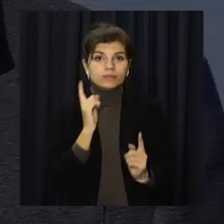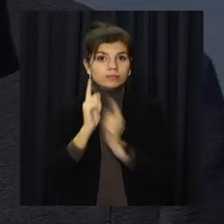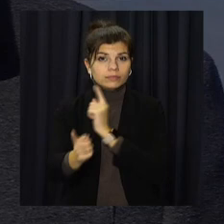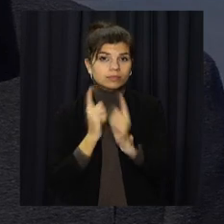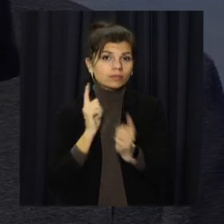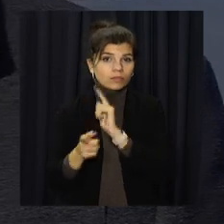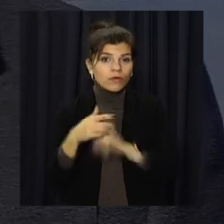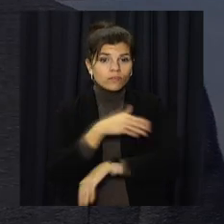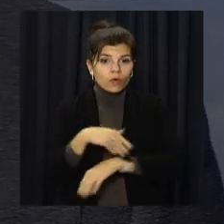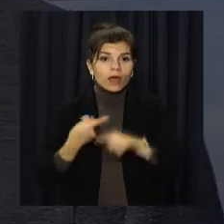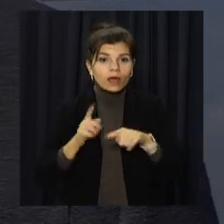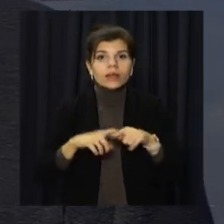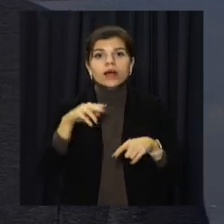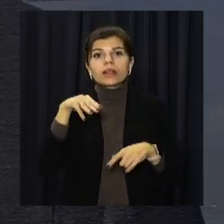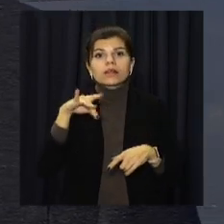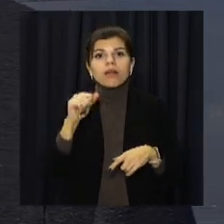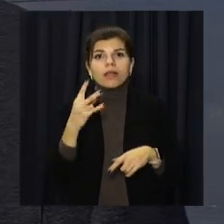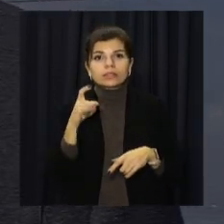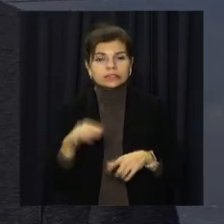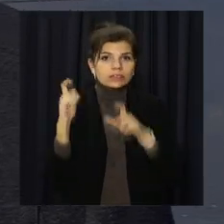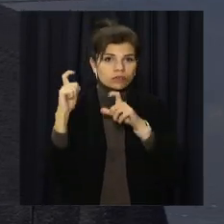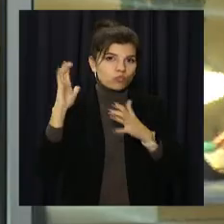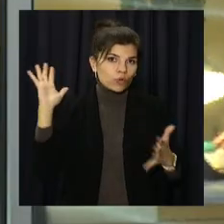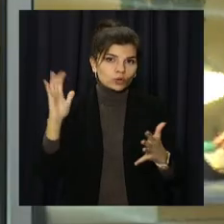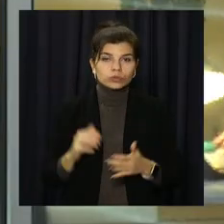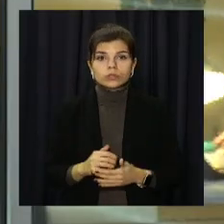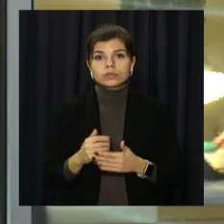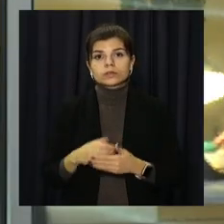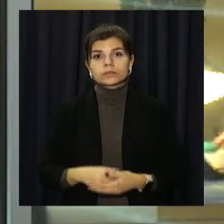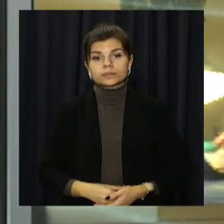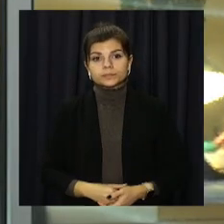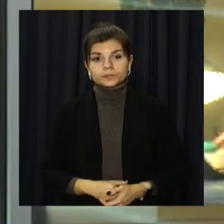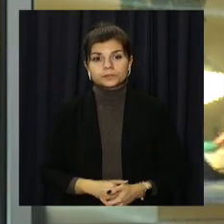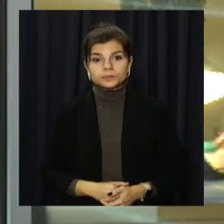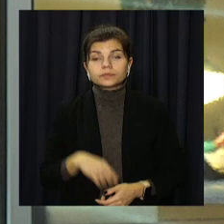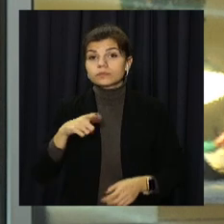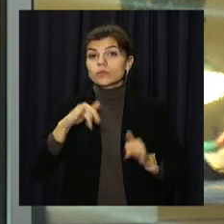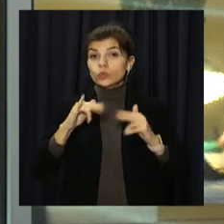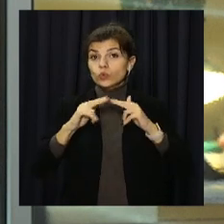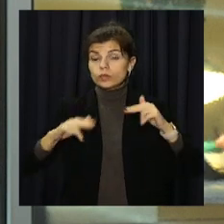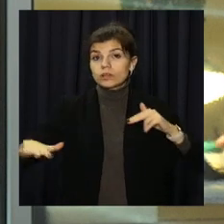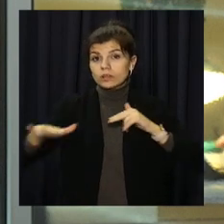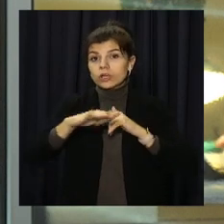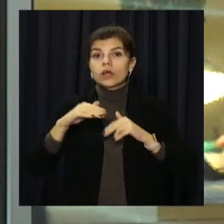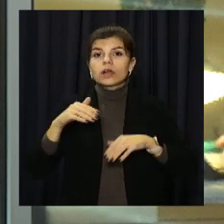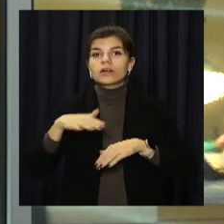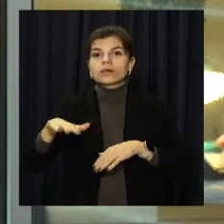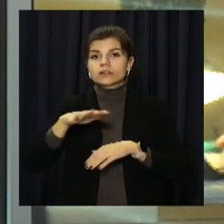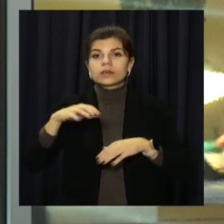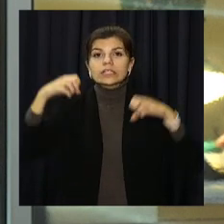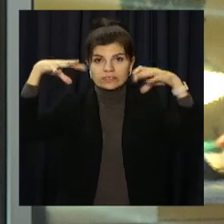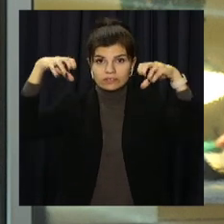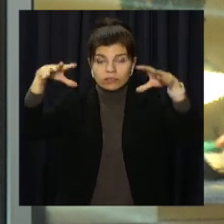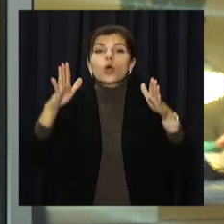який проходить по цій вулиці – це транзитний транспорт. Світло бути. У Дніпрі по провулку Житомирське оновили